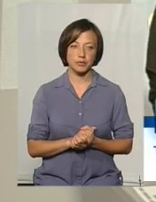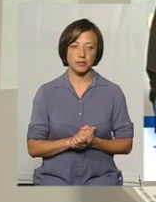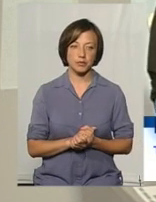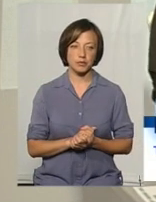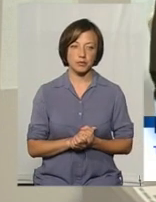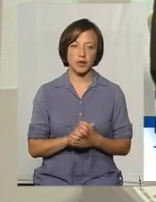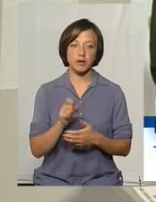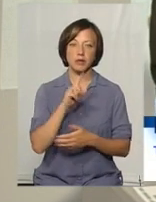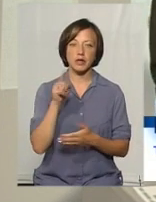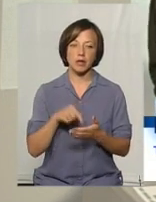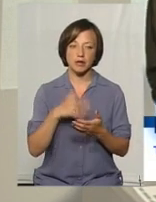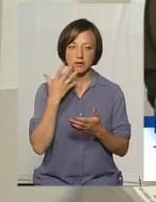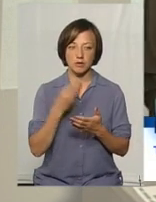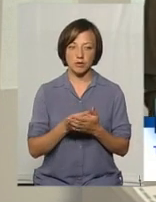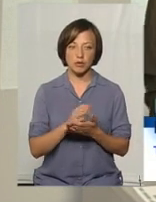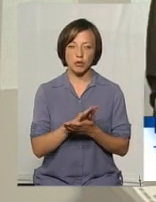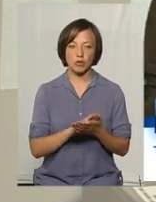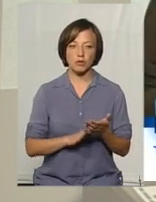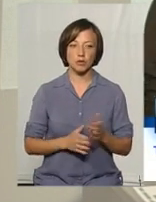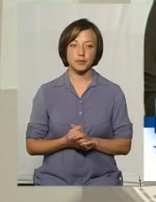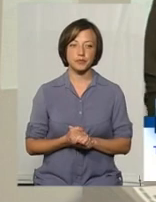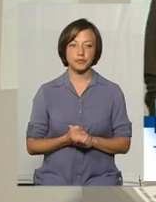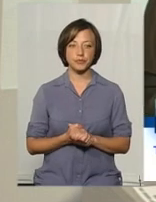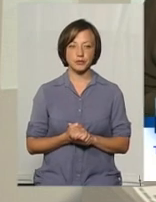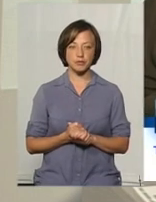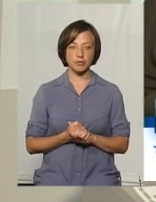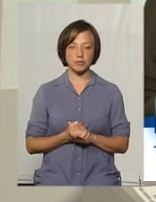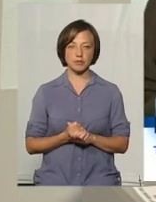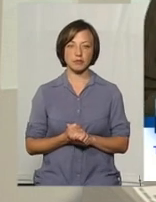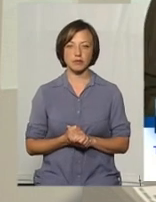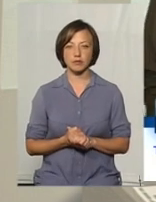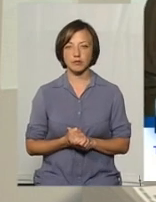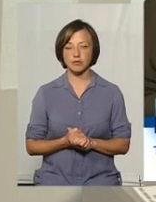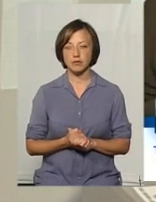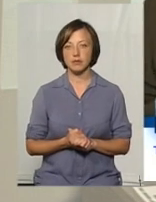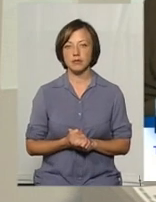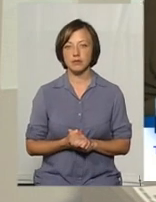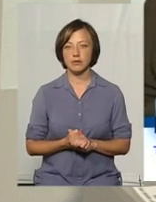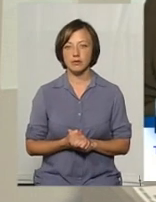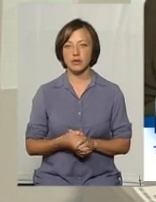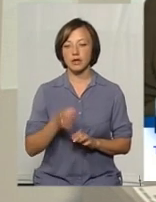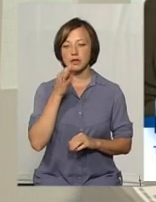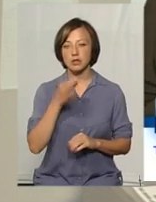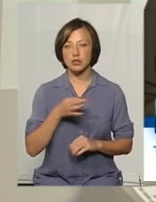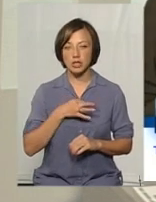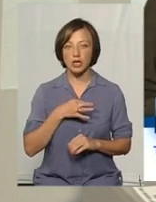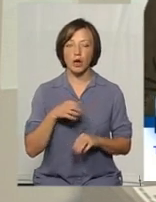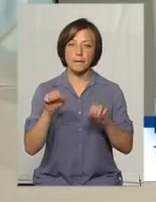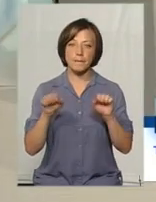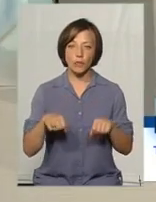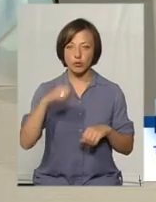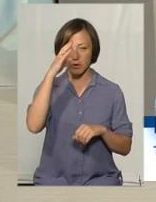у студію, задавайте свої питання, а ми продовжуємо. Скажіть, а чи можуть батьки вдома якось